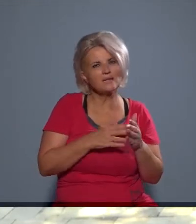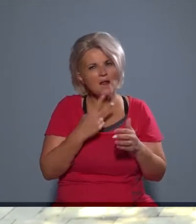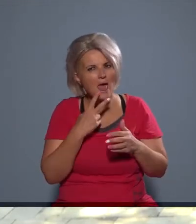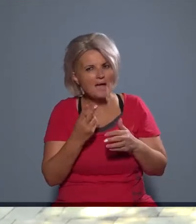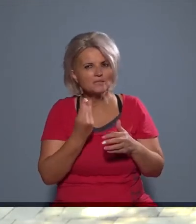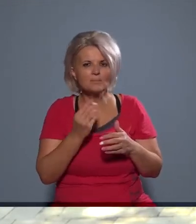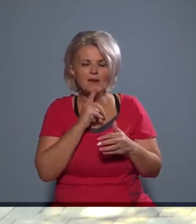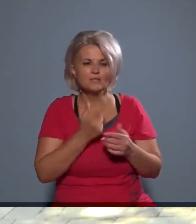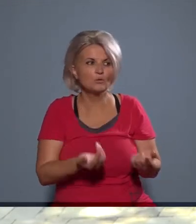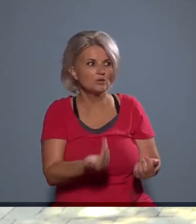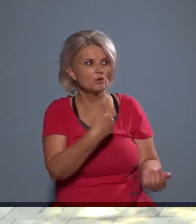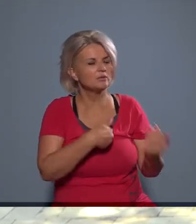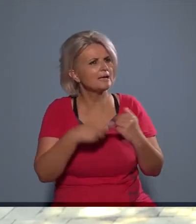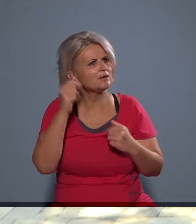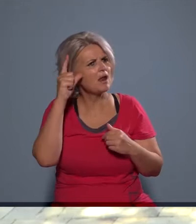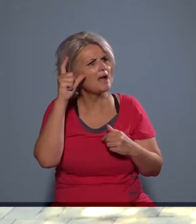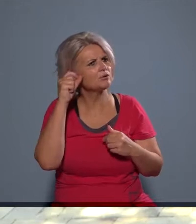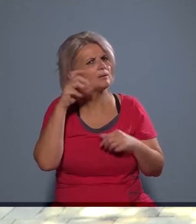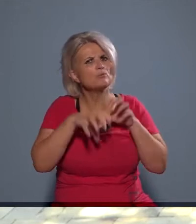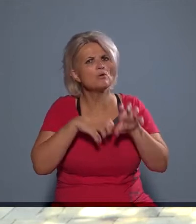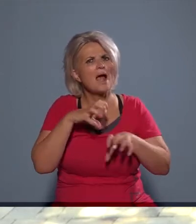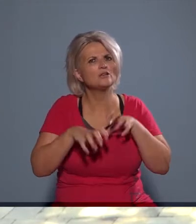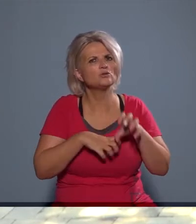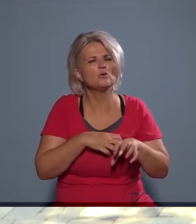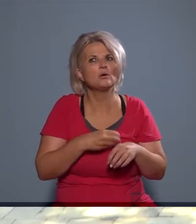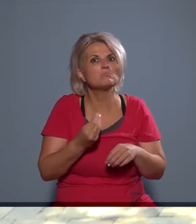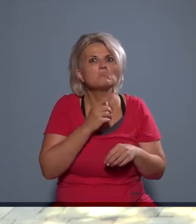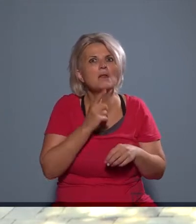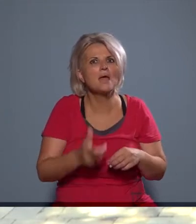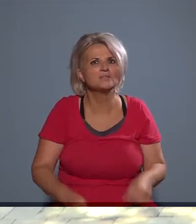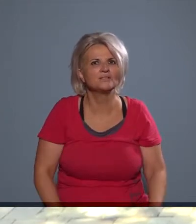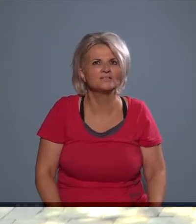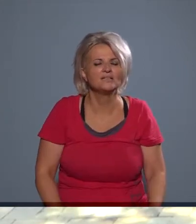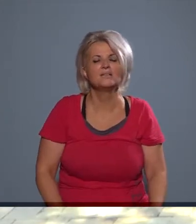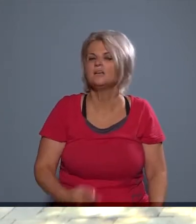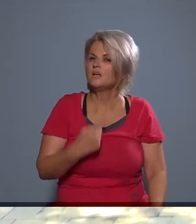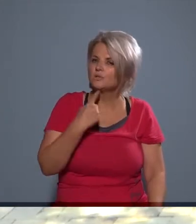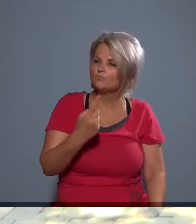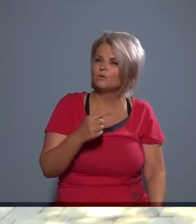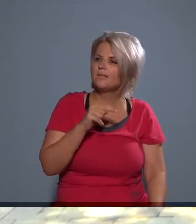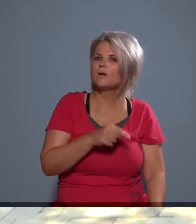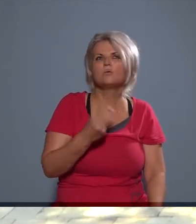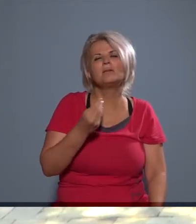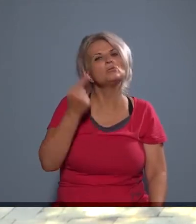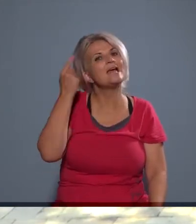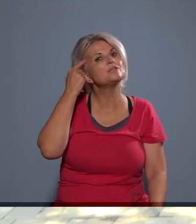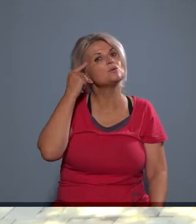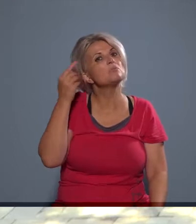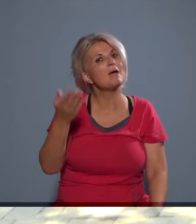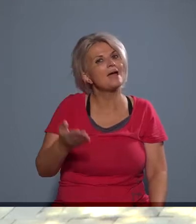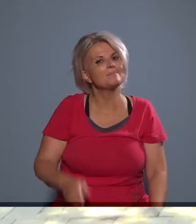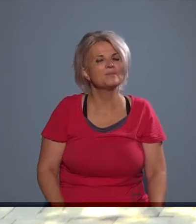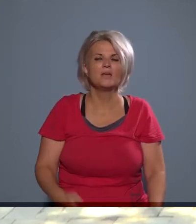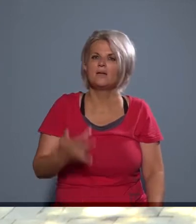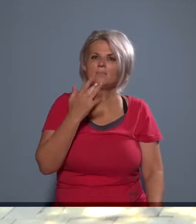kezdett valamit mutatni, akkor oda jöttek találgatni a munkások, hogy az vajon mi lehet. És hogy mondták, hogy nekik mi ugrik be